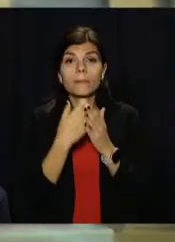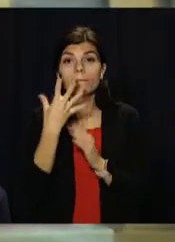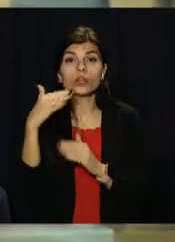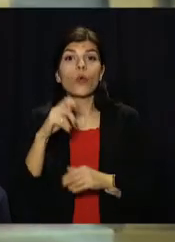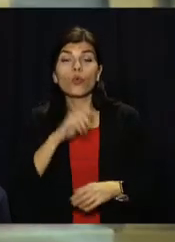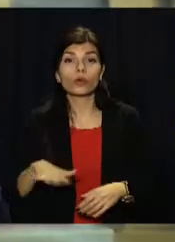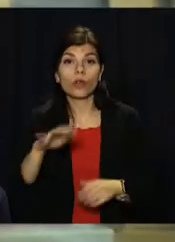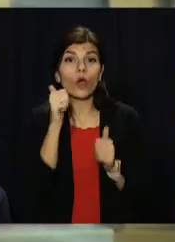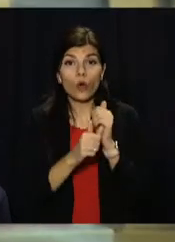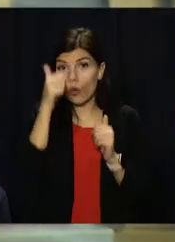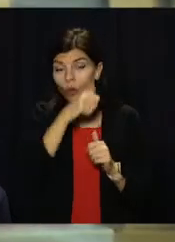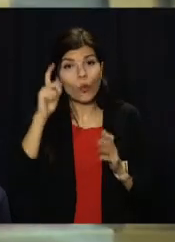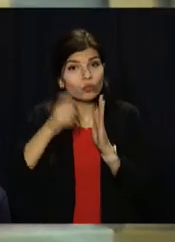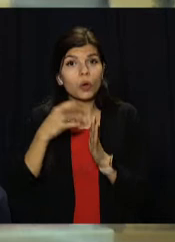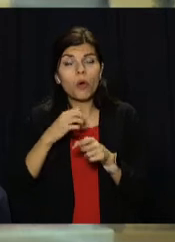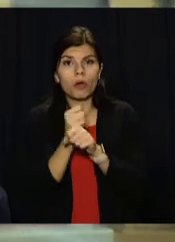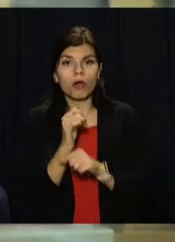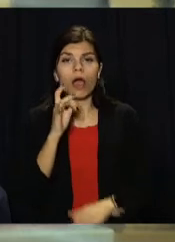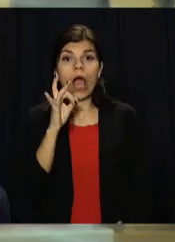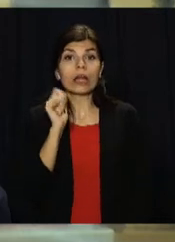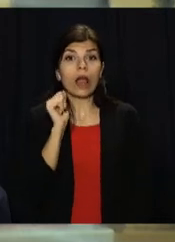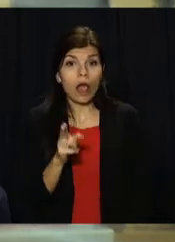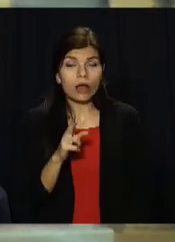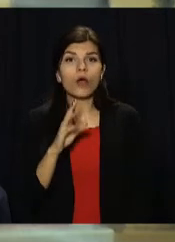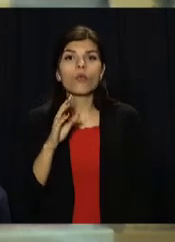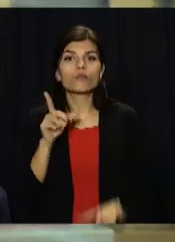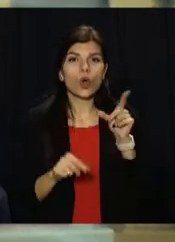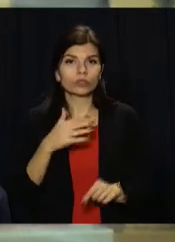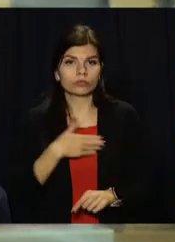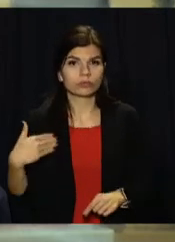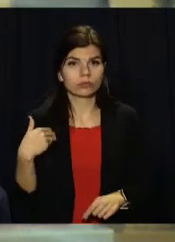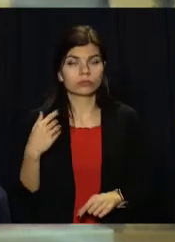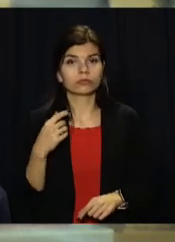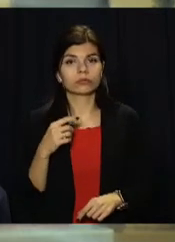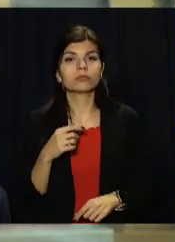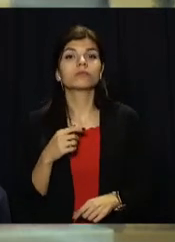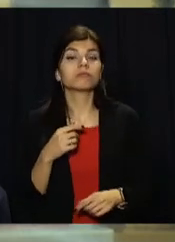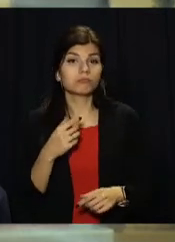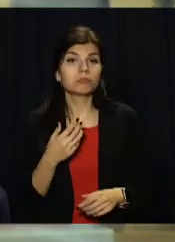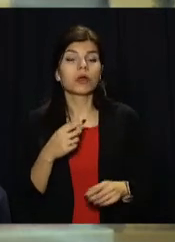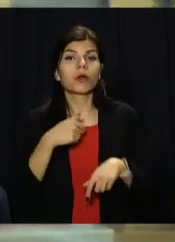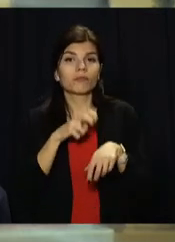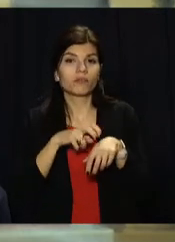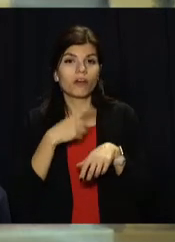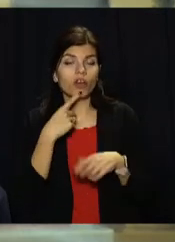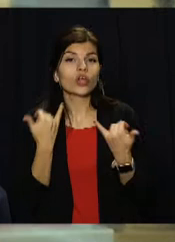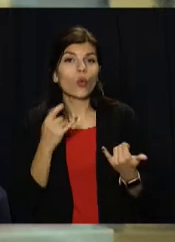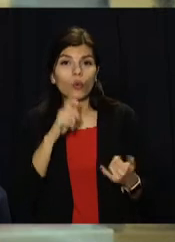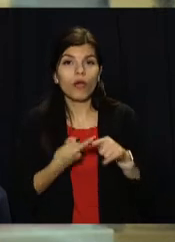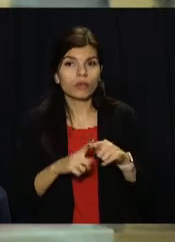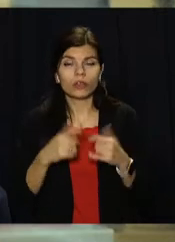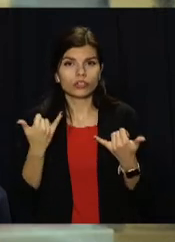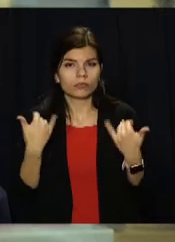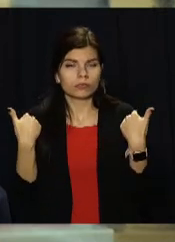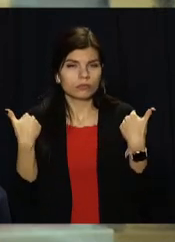українок щороку дізнаються про діагноз рак молочної залози. Третина з них помирає. За словами медиків, нині в Україні це одне з